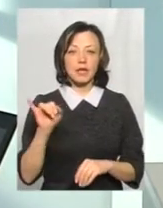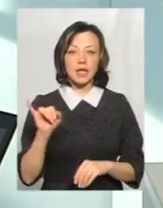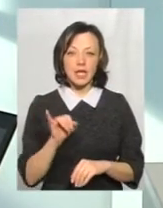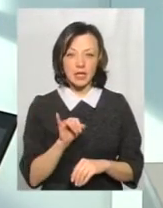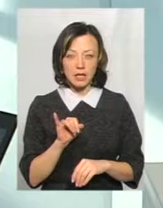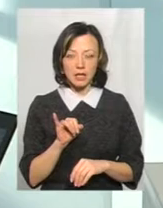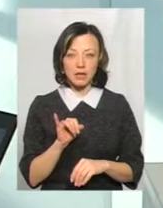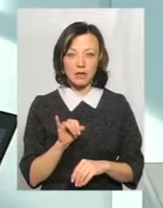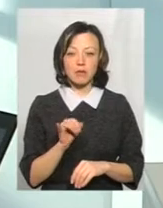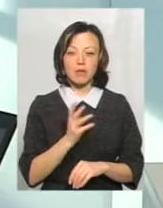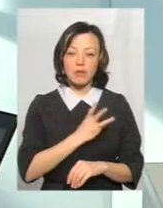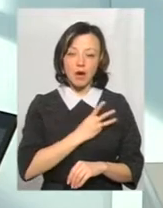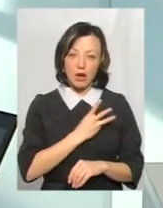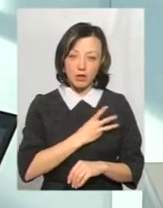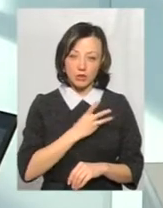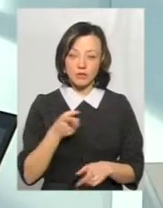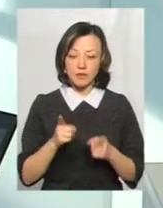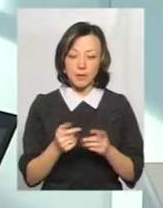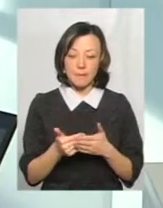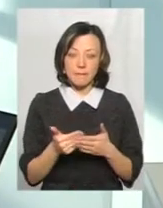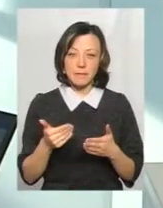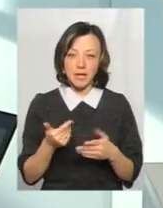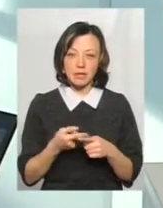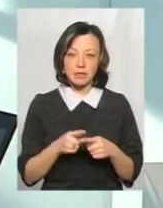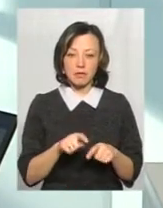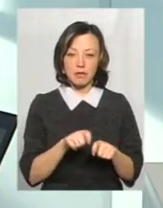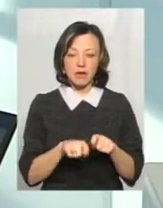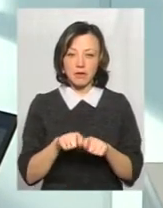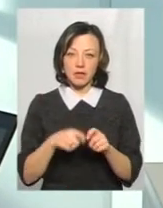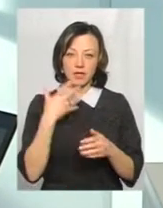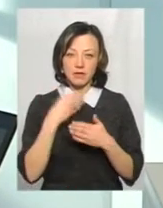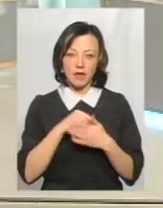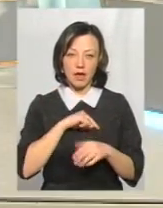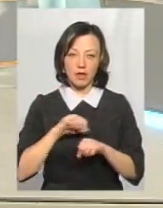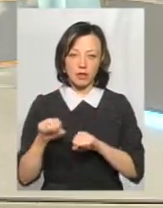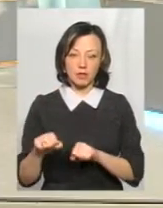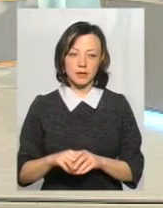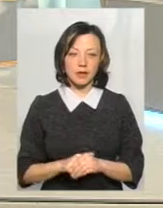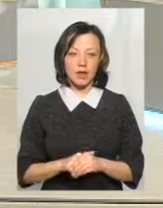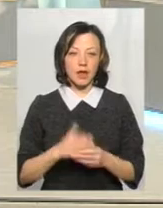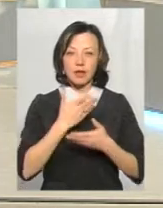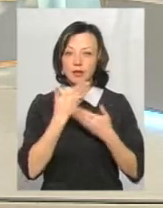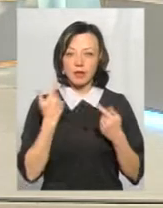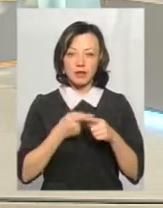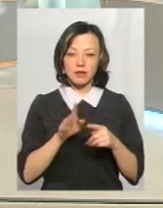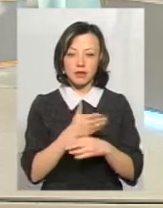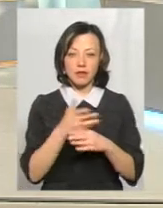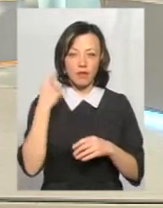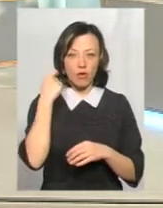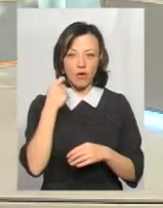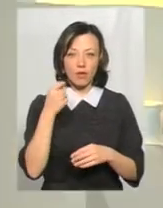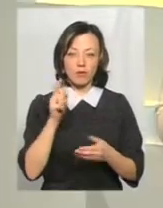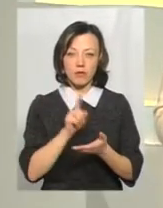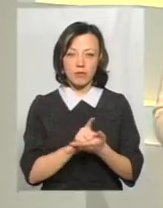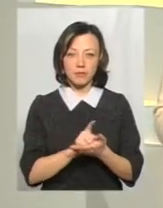І бажано, звичайно, перед тим перевірити свій імунітет до кору. Але нема оцій градації вікової, про